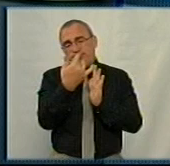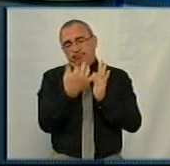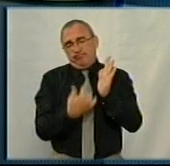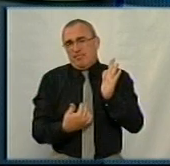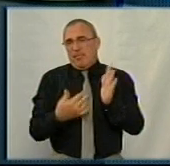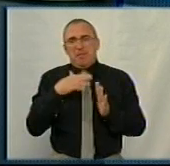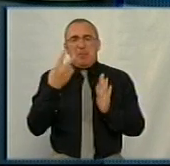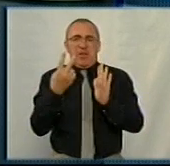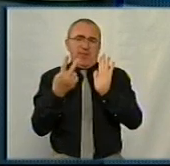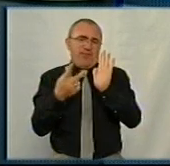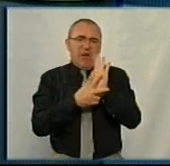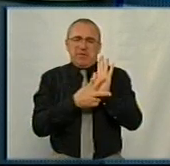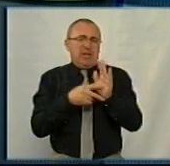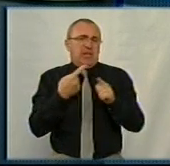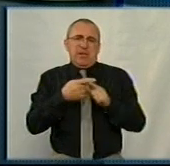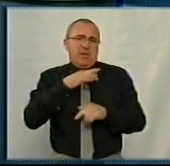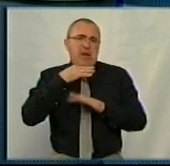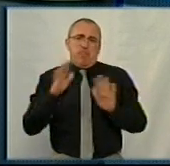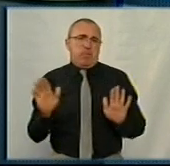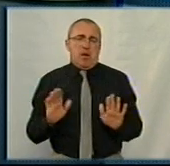так багато. 28 – це не так багато.